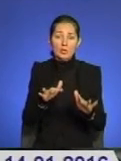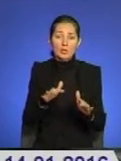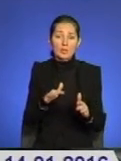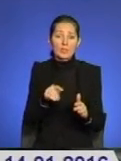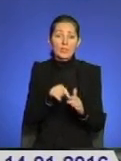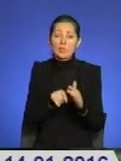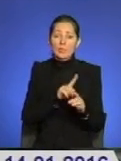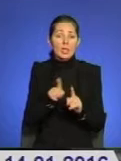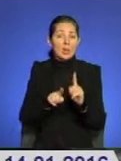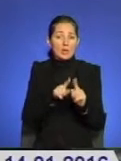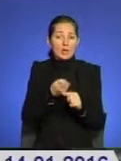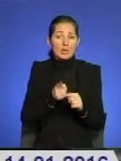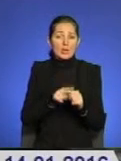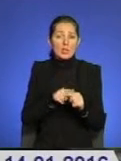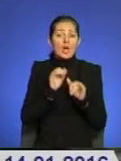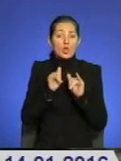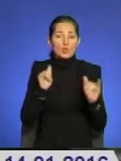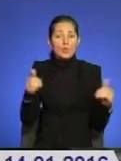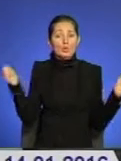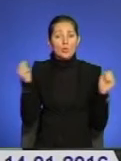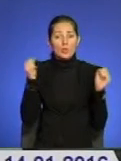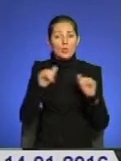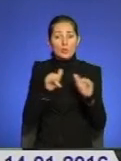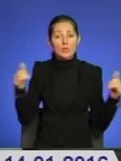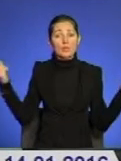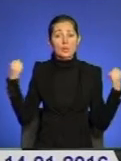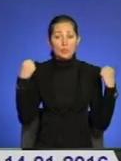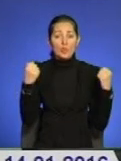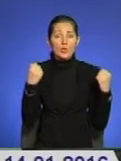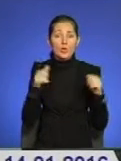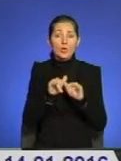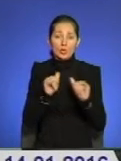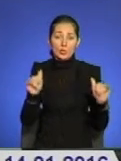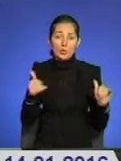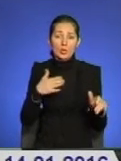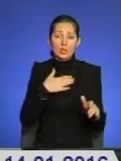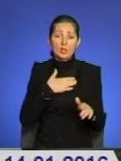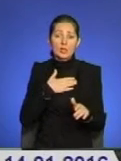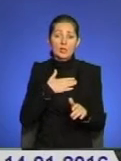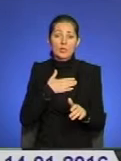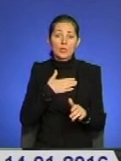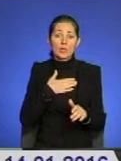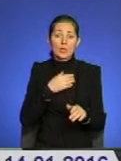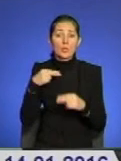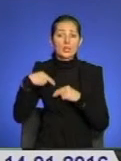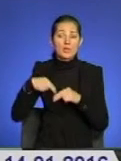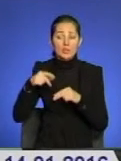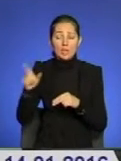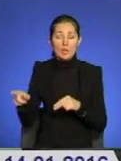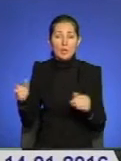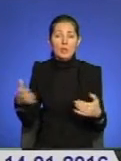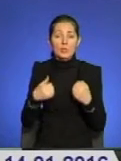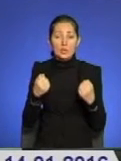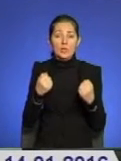не міняються. Це розвиток здоров'я, розвиток спорту, розвиток наших працівників, підтримання